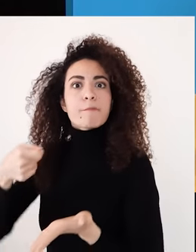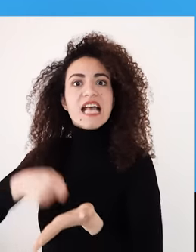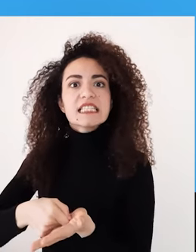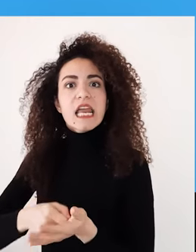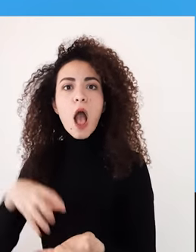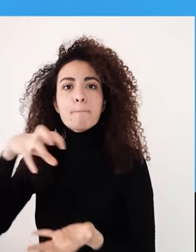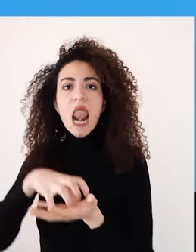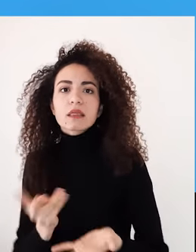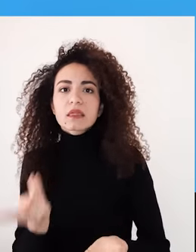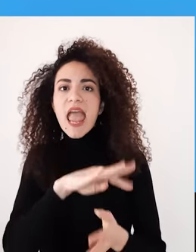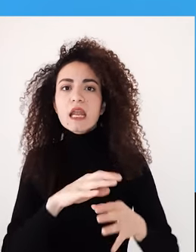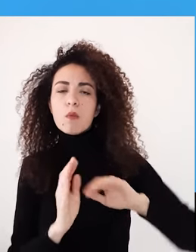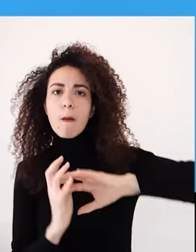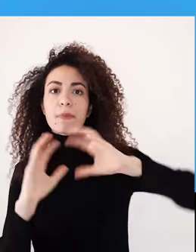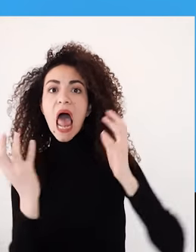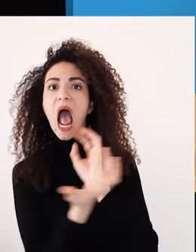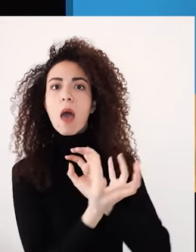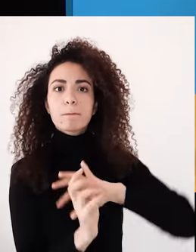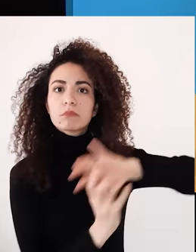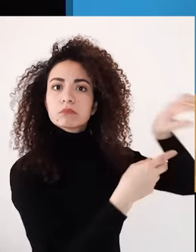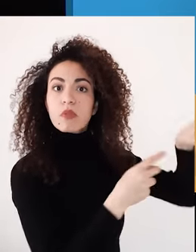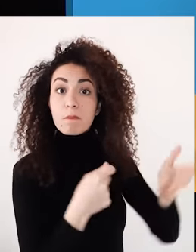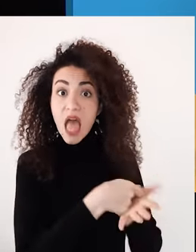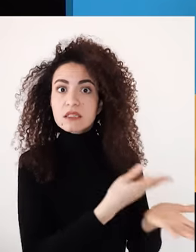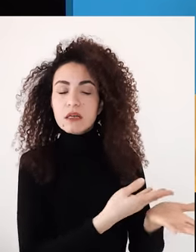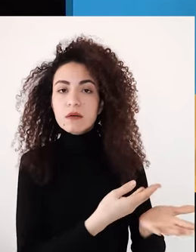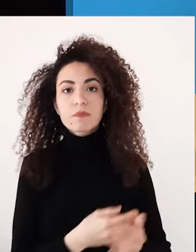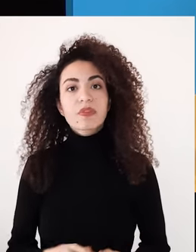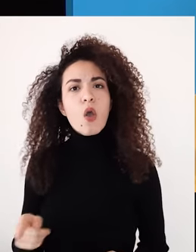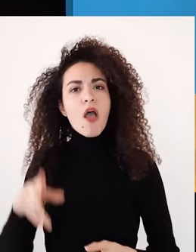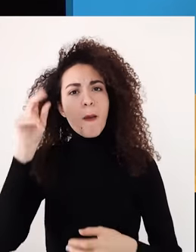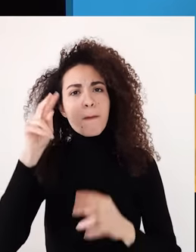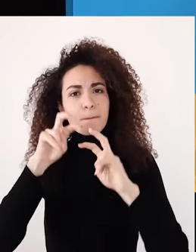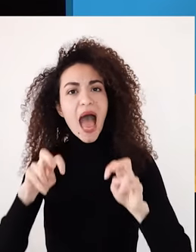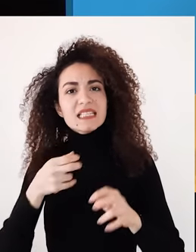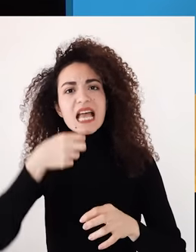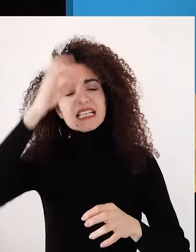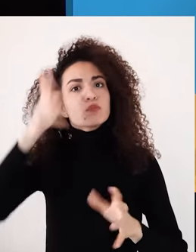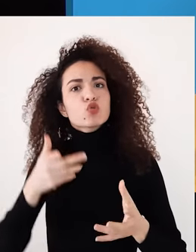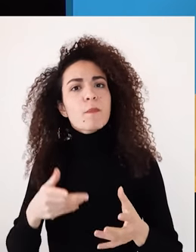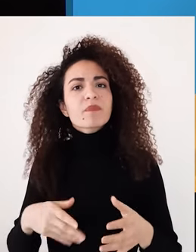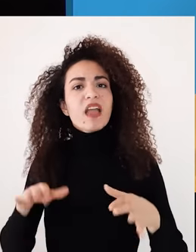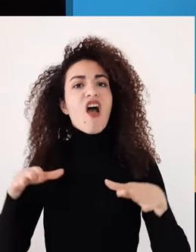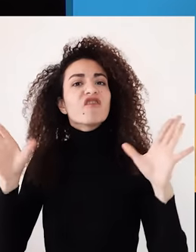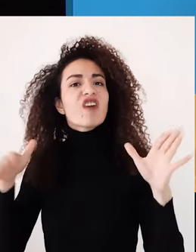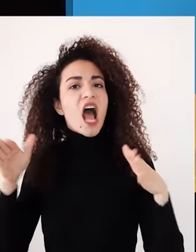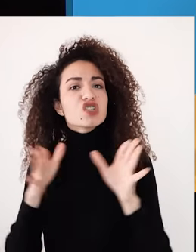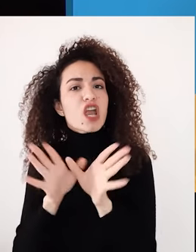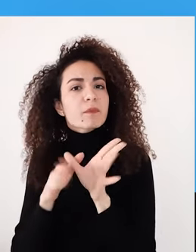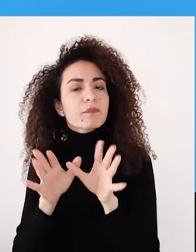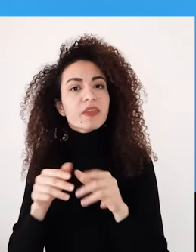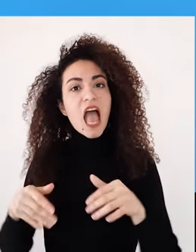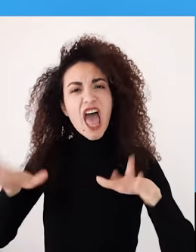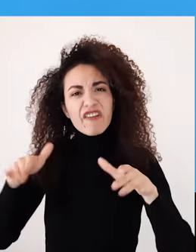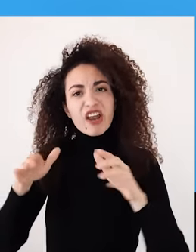العالم ودراسته اللي حملت عنوان رفرفة من أجنحة فراشة في البرازيل قد تطلق أعثار في ولاية تكساس